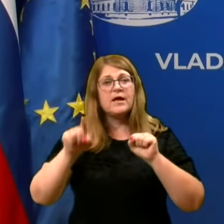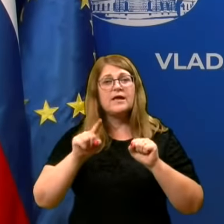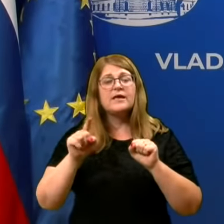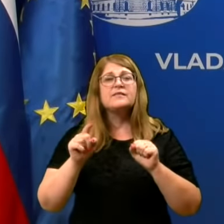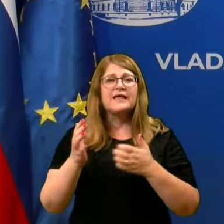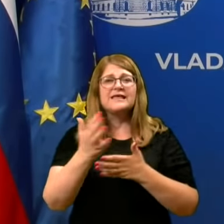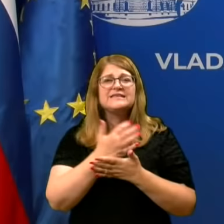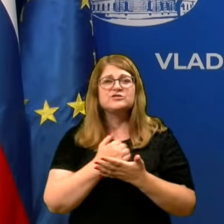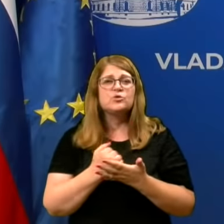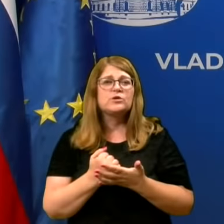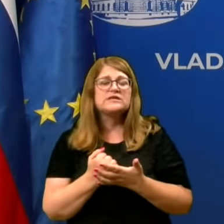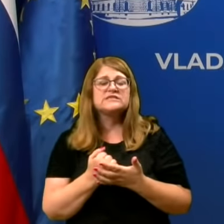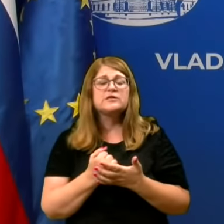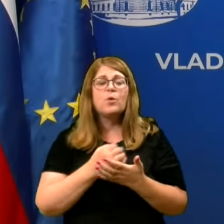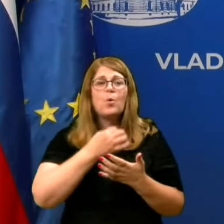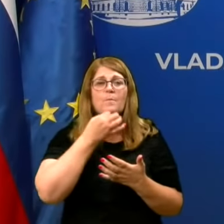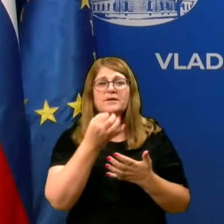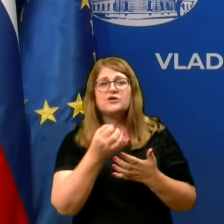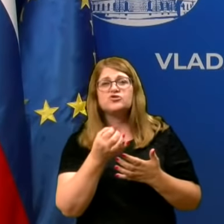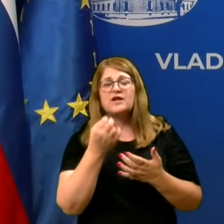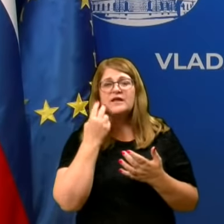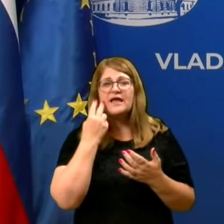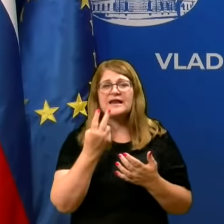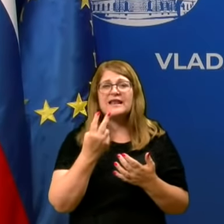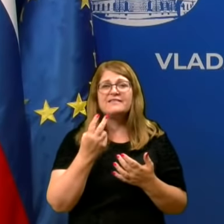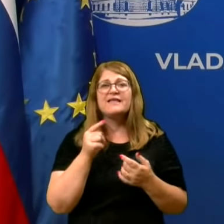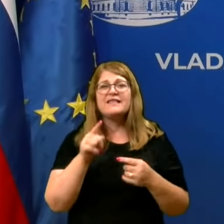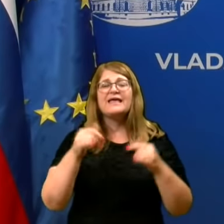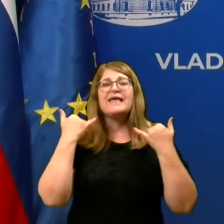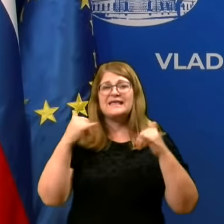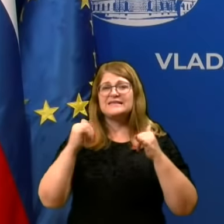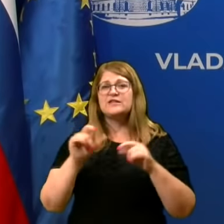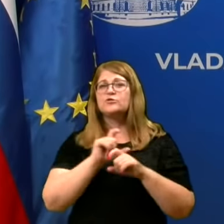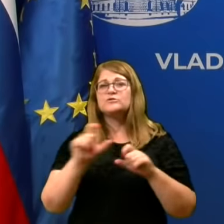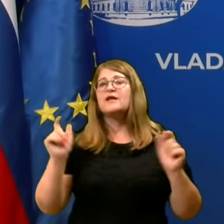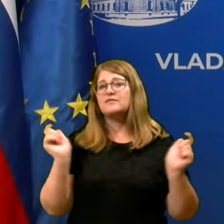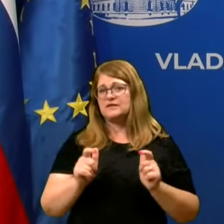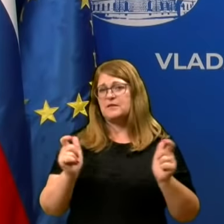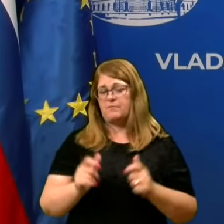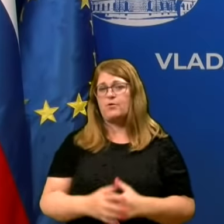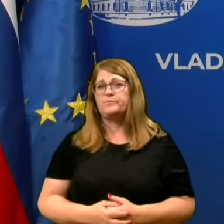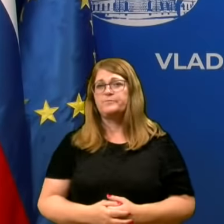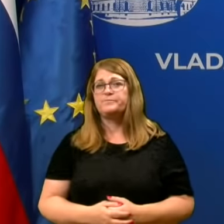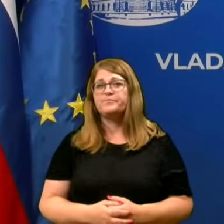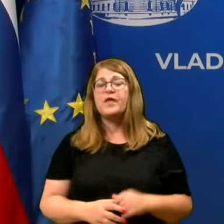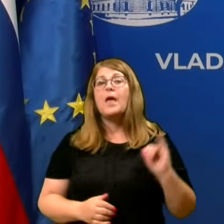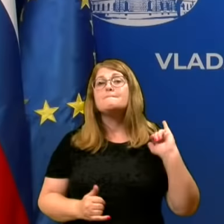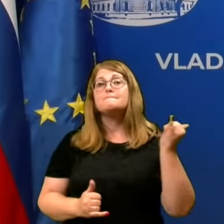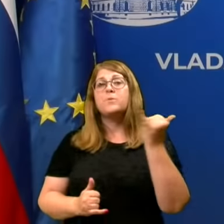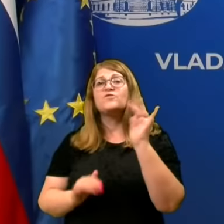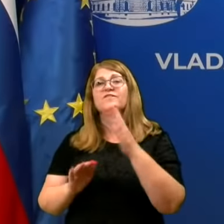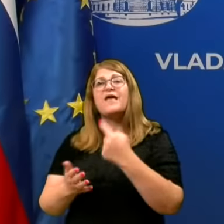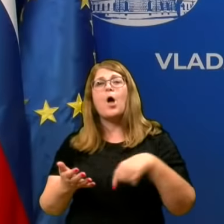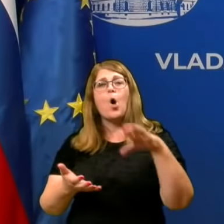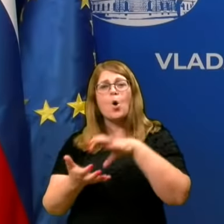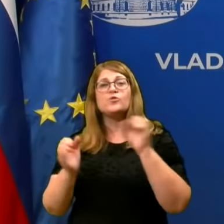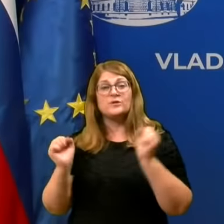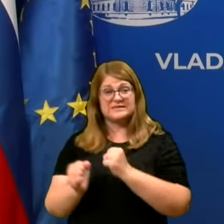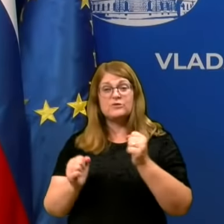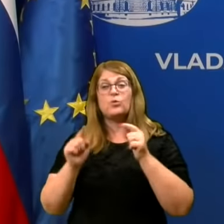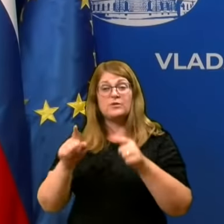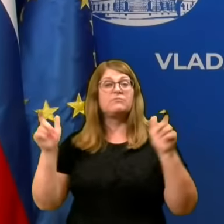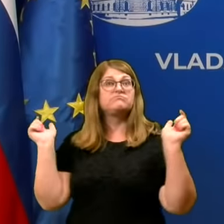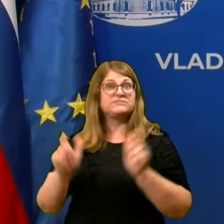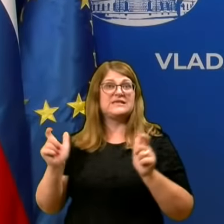izkoristil to vprašanje vašeg kolegice okrog teh izletov zaradi žurov. Torej, potovanje na otok samo zato, da tam